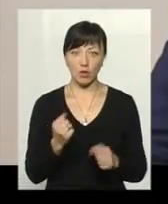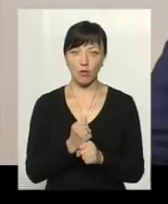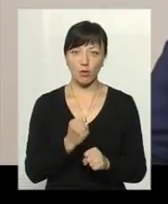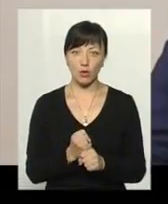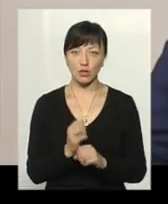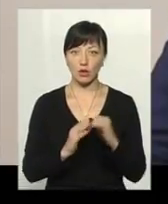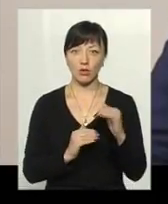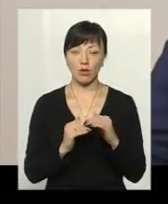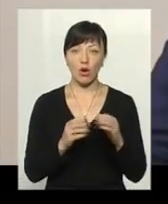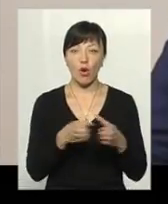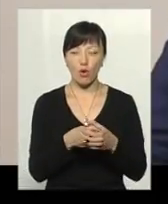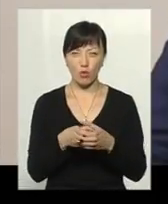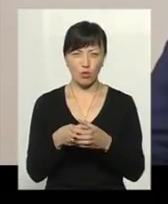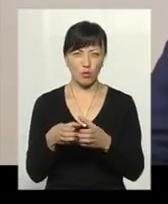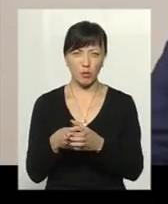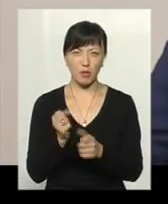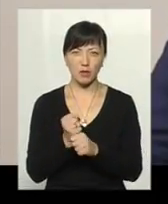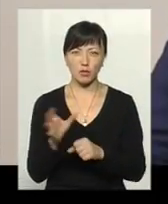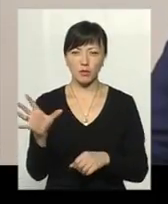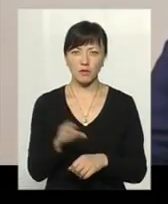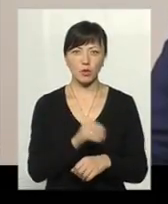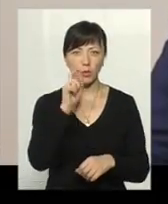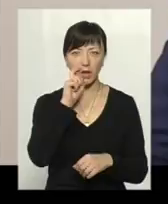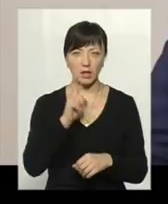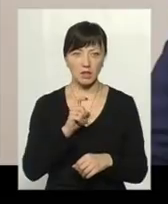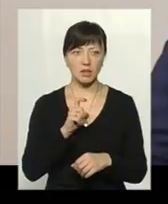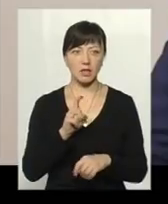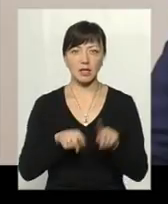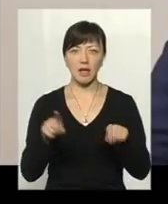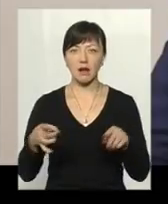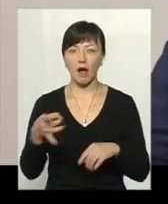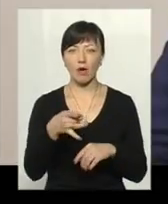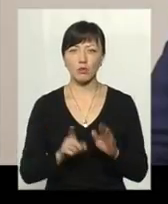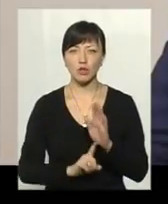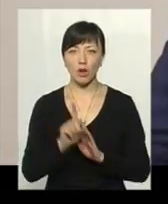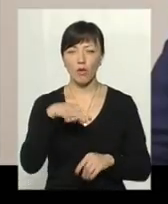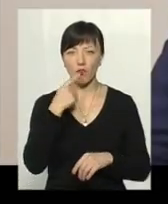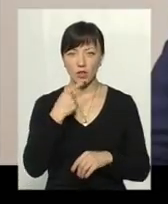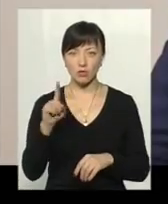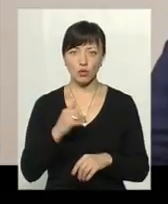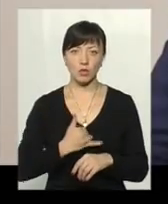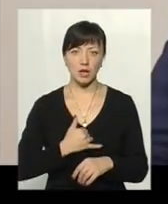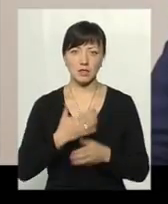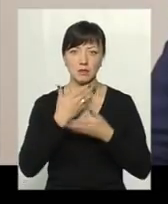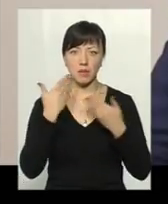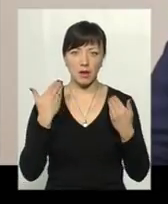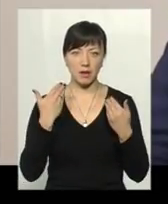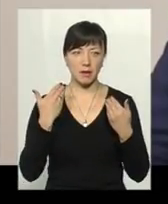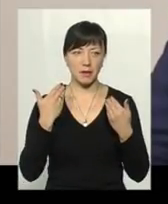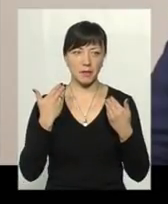робочі групи працюють по всій Україні, що в деяких районах починають говорити, що у нас немає